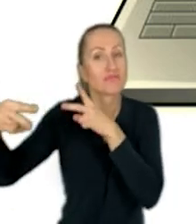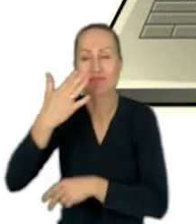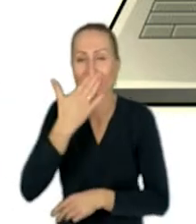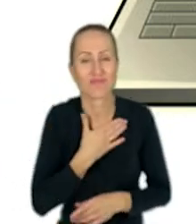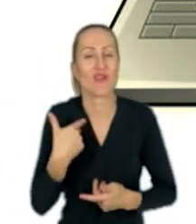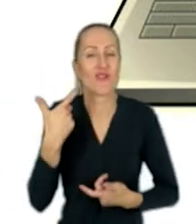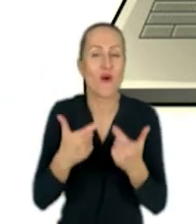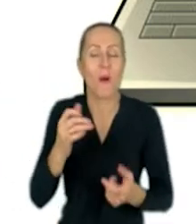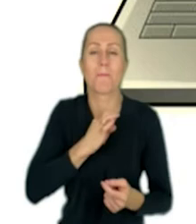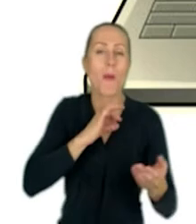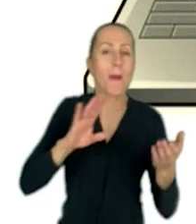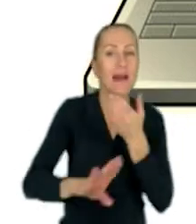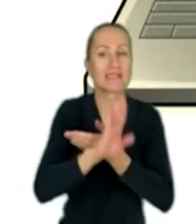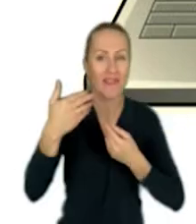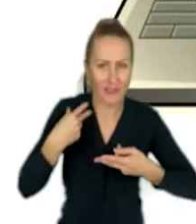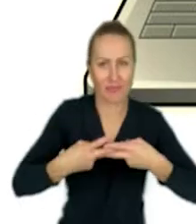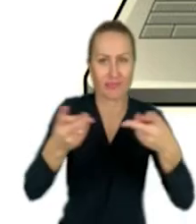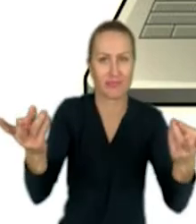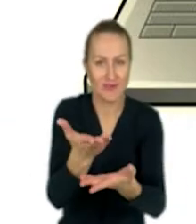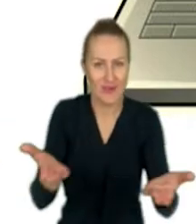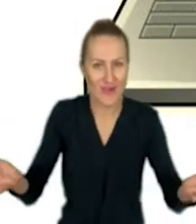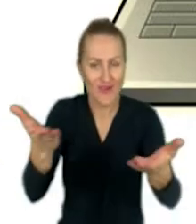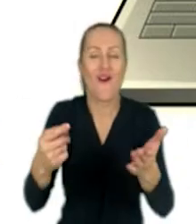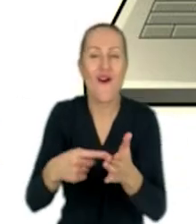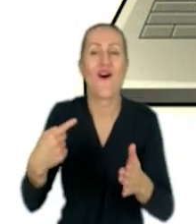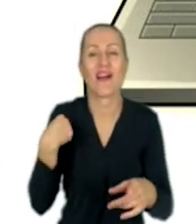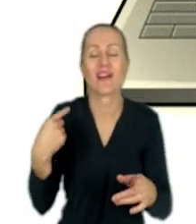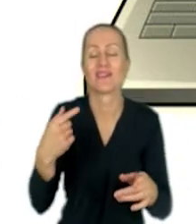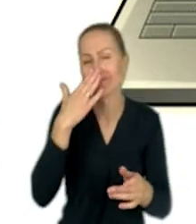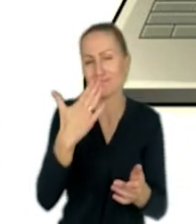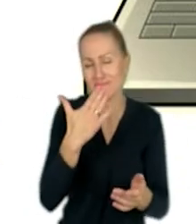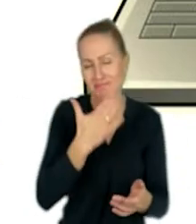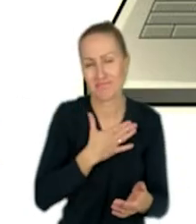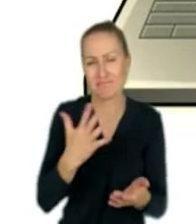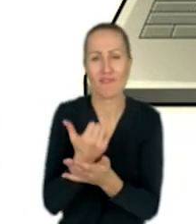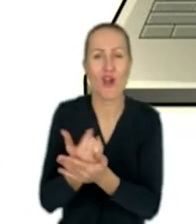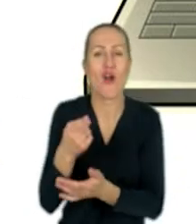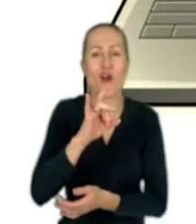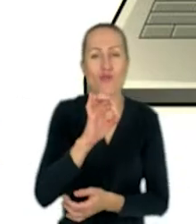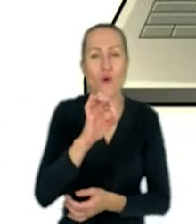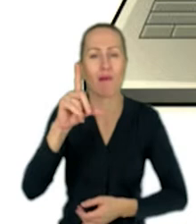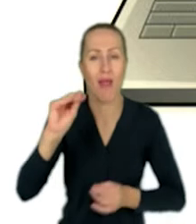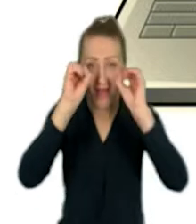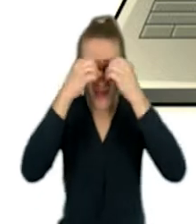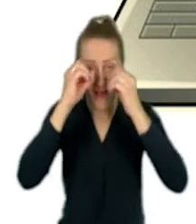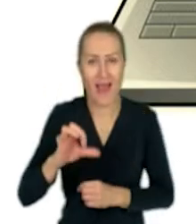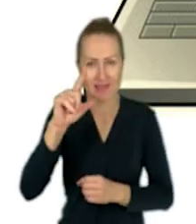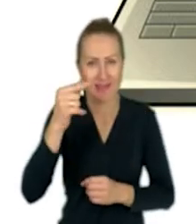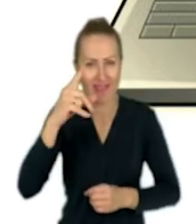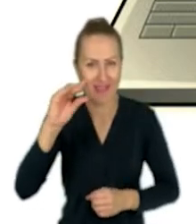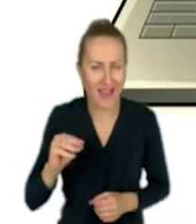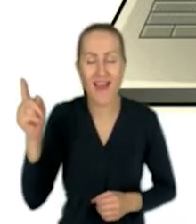udostępniam prezentację uczestnikom online. Korzystam z Google Slides, czyli z rozwiązania, które jest chmurowe